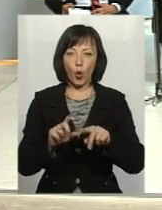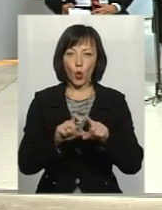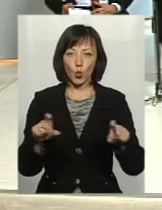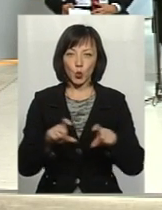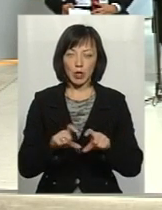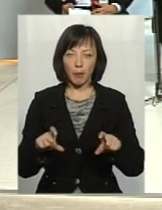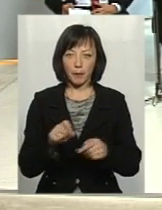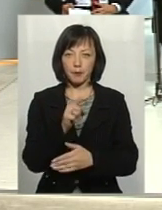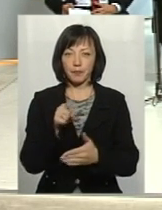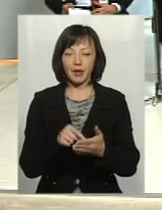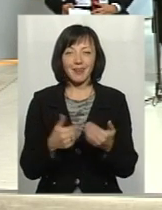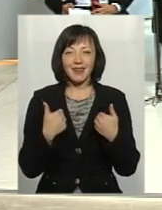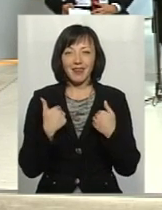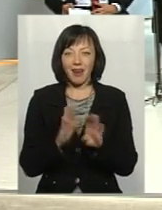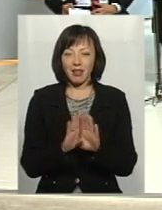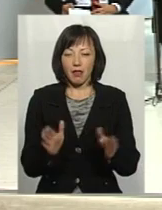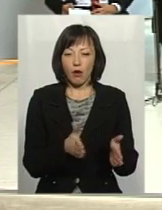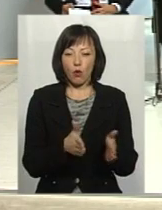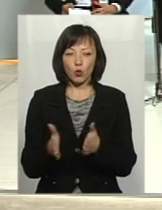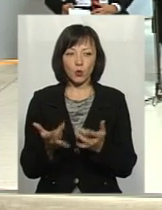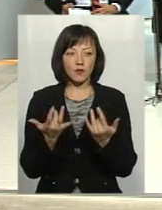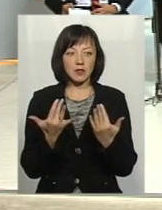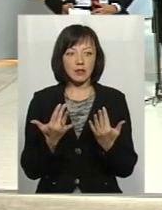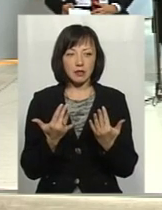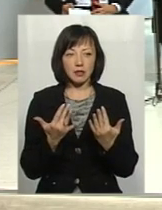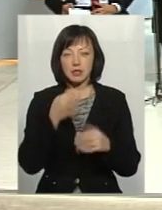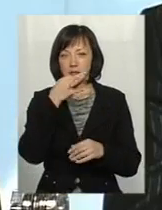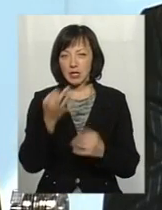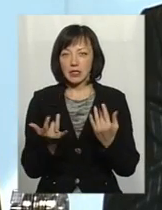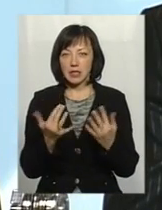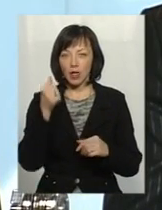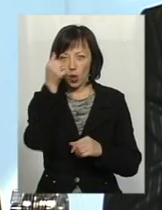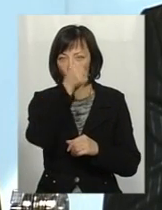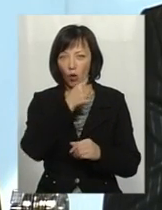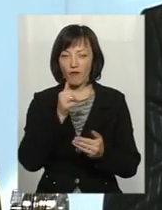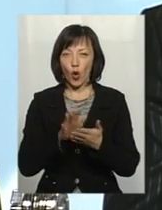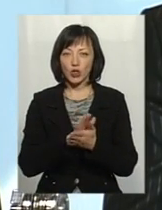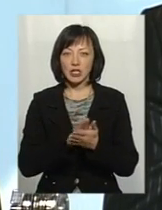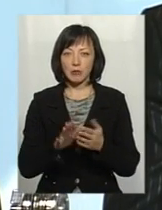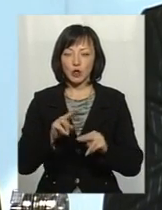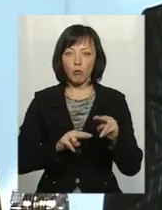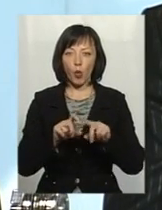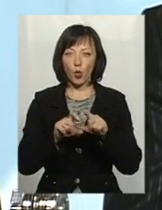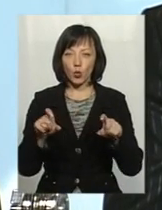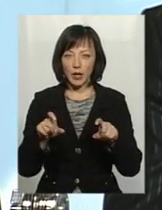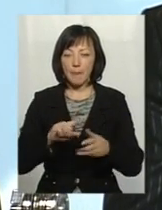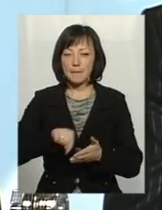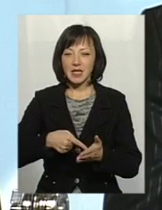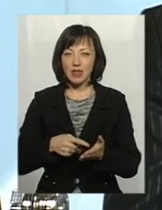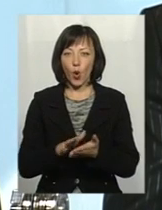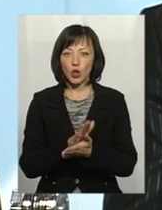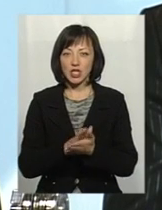Я не готовий сказати, скільки років очисним. Я хочу сказати, що очисні, міські очисні